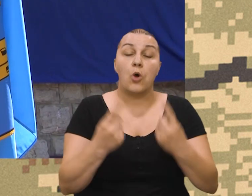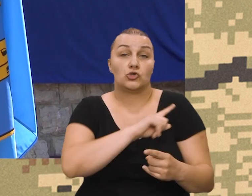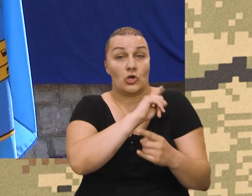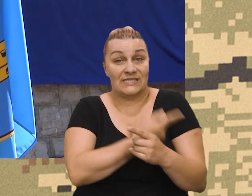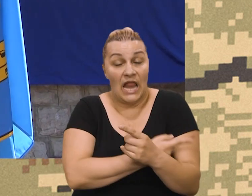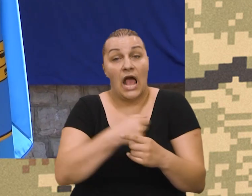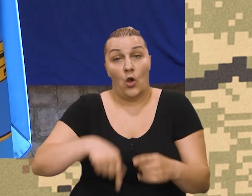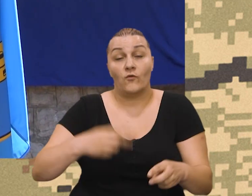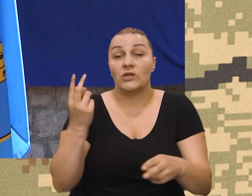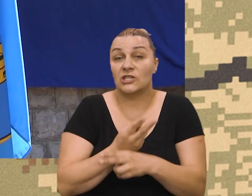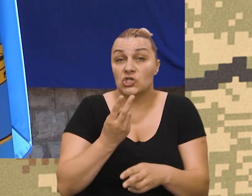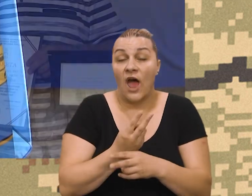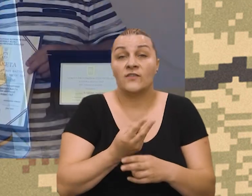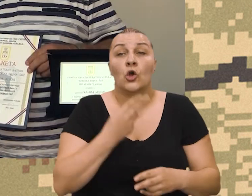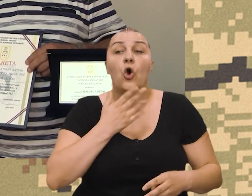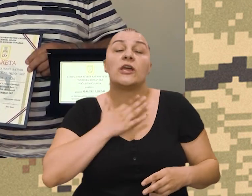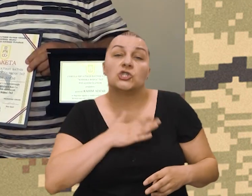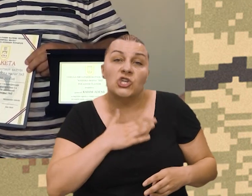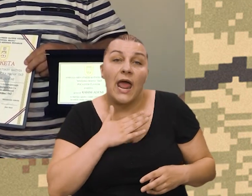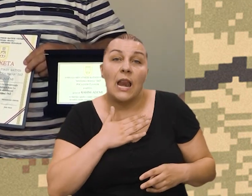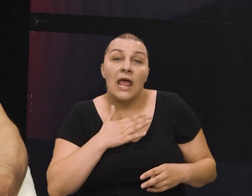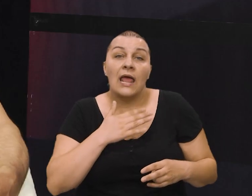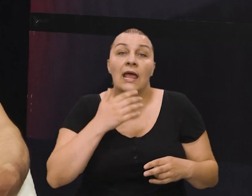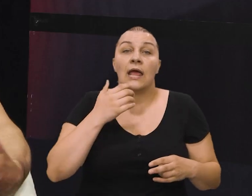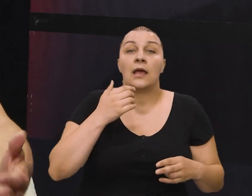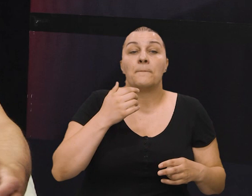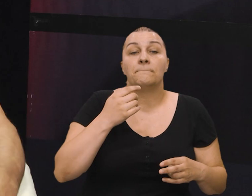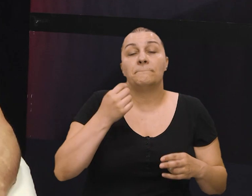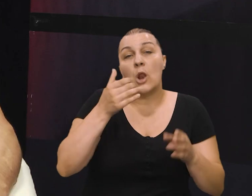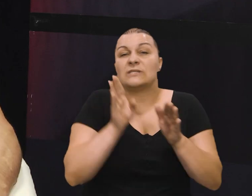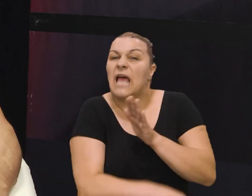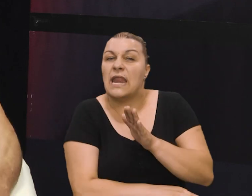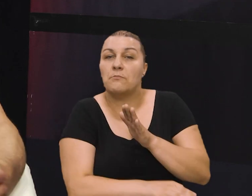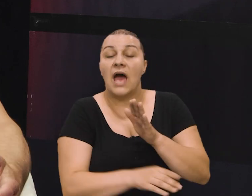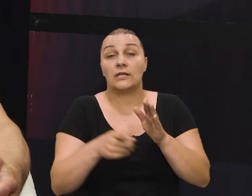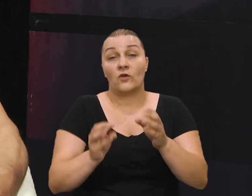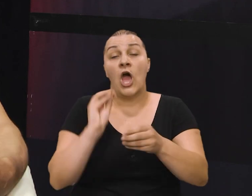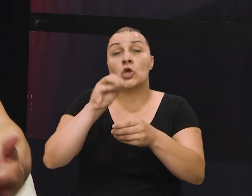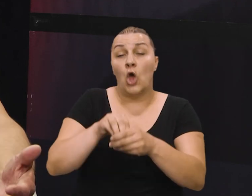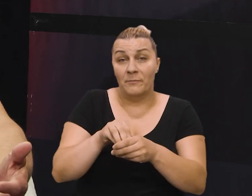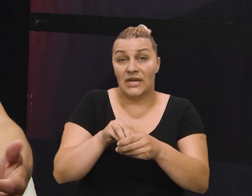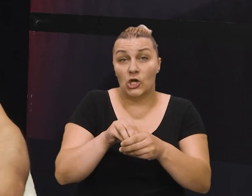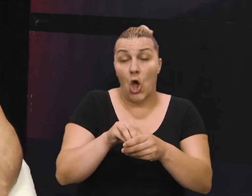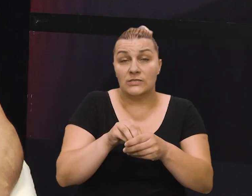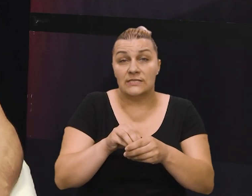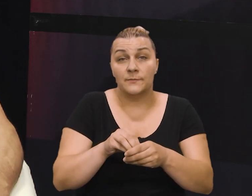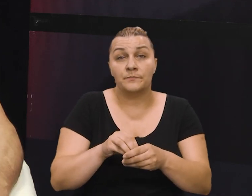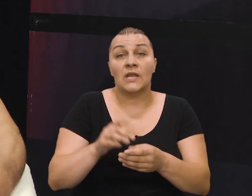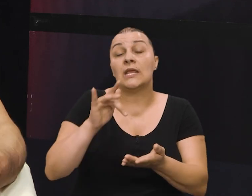u našoj državi koje žele u jednom dijelu čak i podcijeniti ili zanemariti doprinos